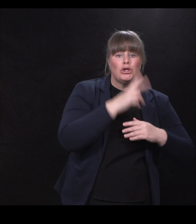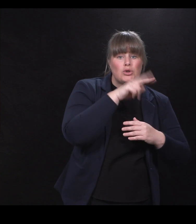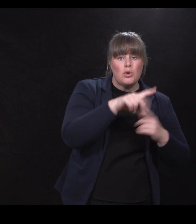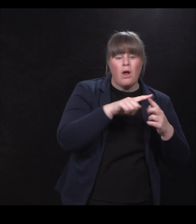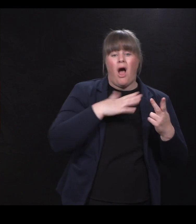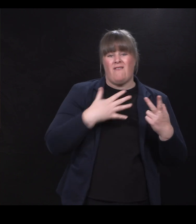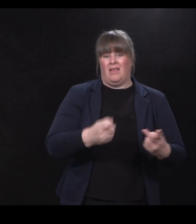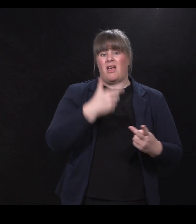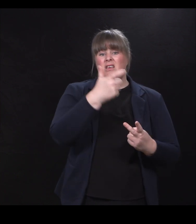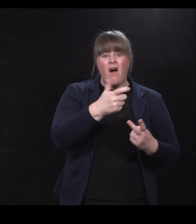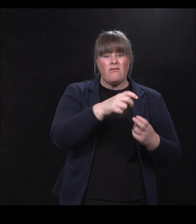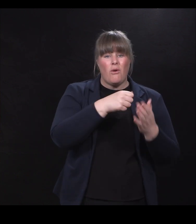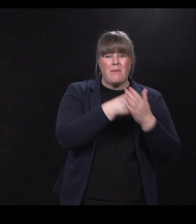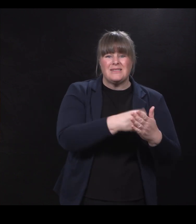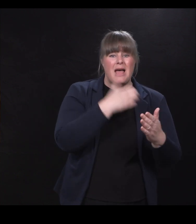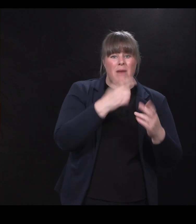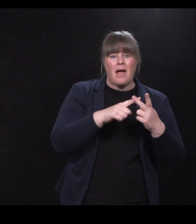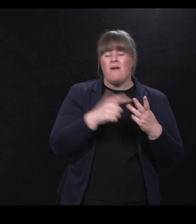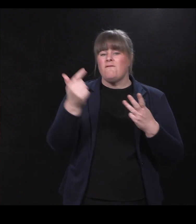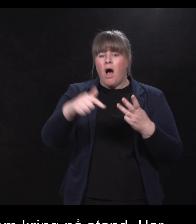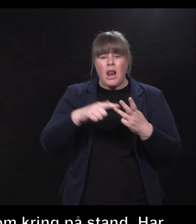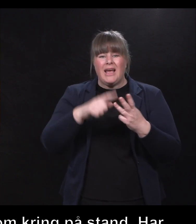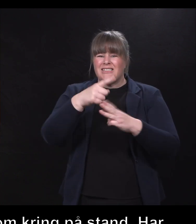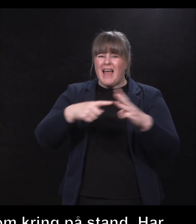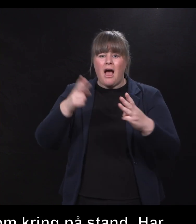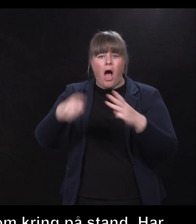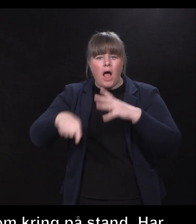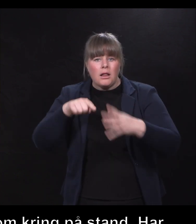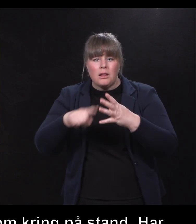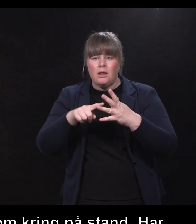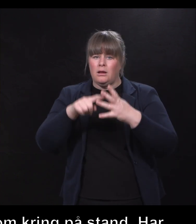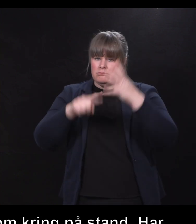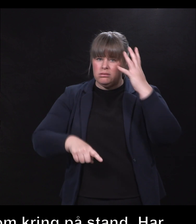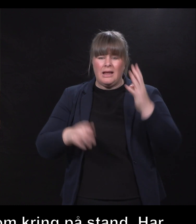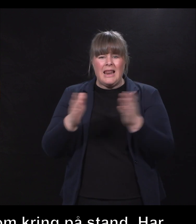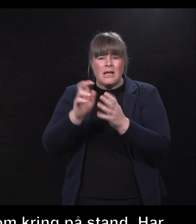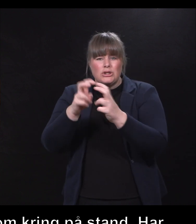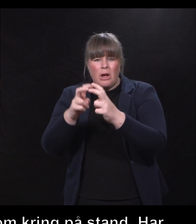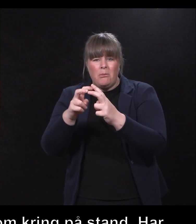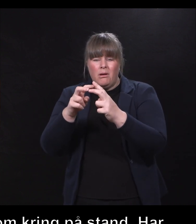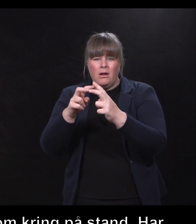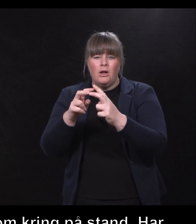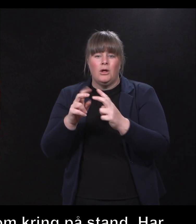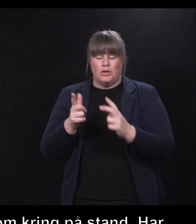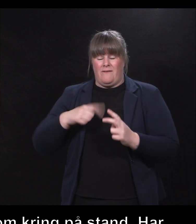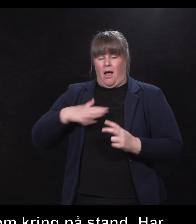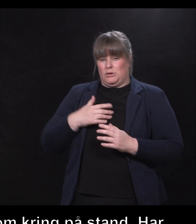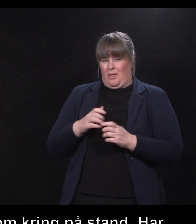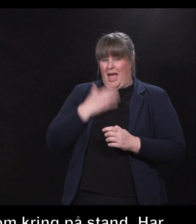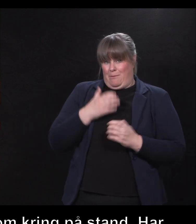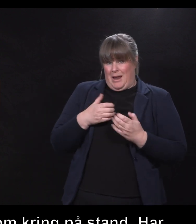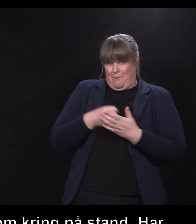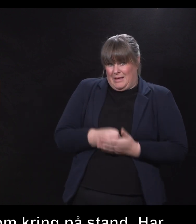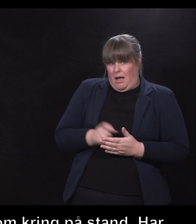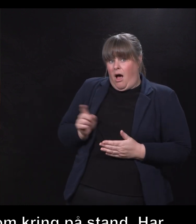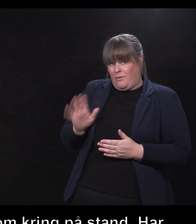epler. Vi har vært på Vare på Skjæralen og vi er i Lillestrøm. Sånn at det skal Adrian komme tilbake til litt etterpå, for vi har jo den eplepressa som han er ansvarlig for. Men